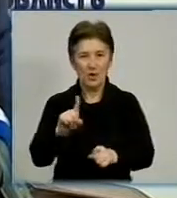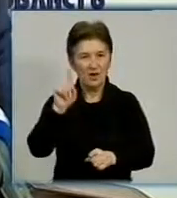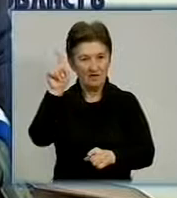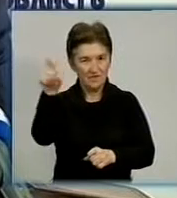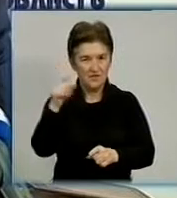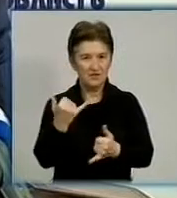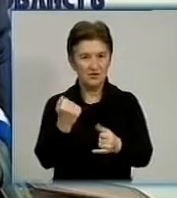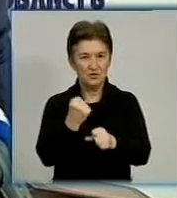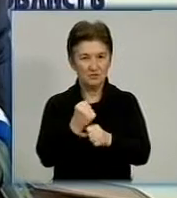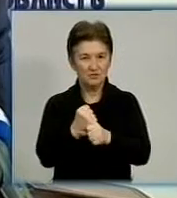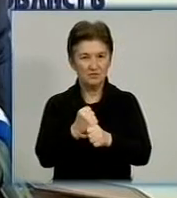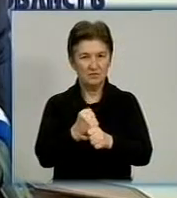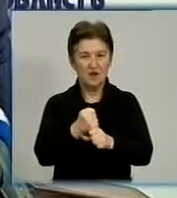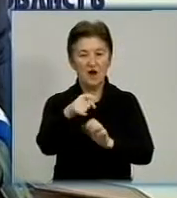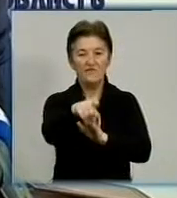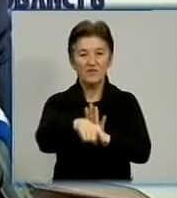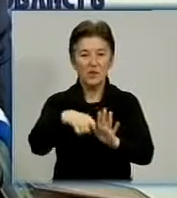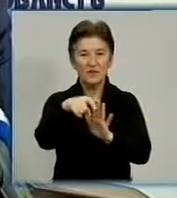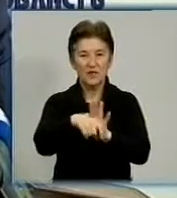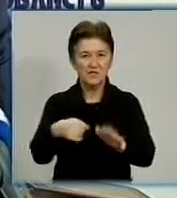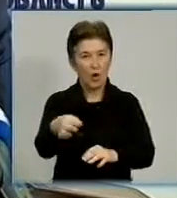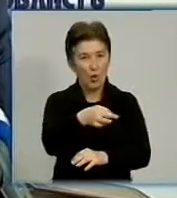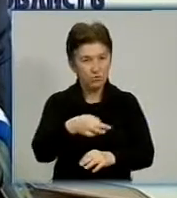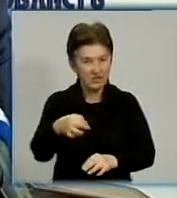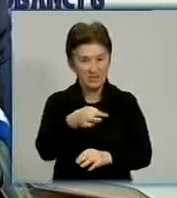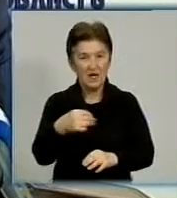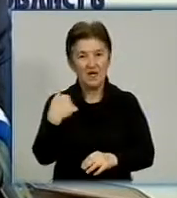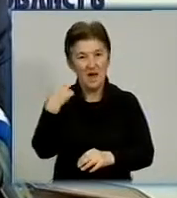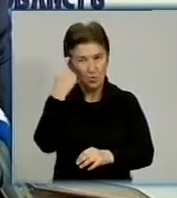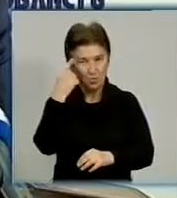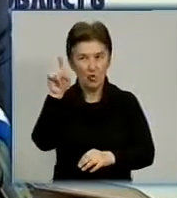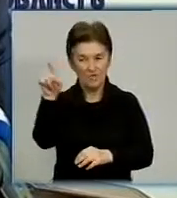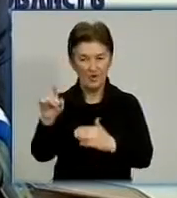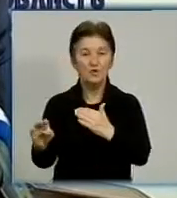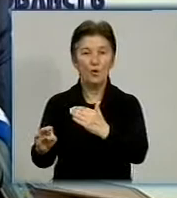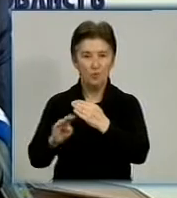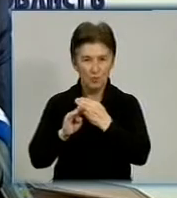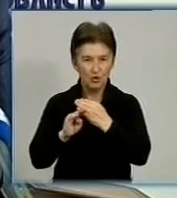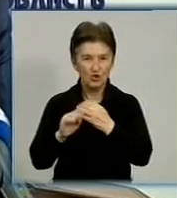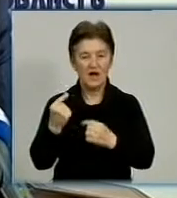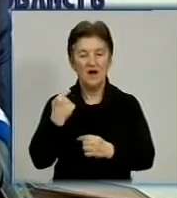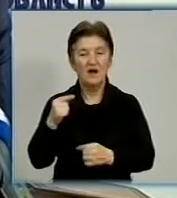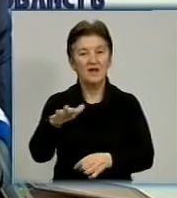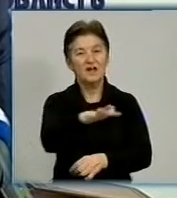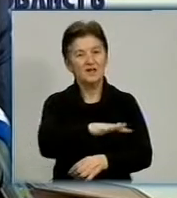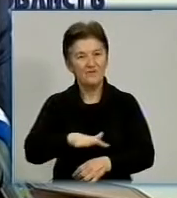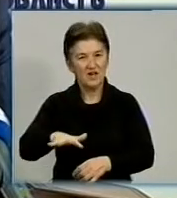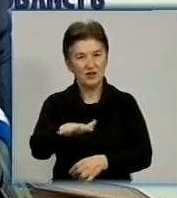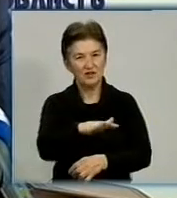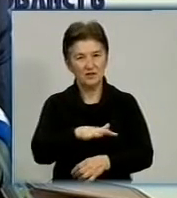вже в Донецьку працює, я думаю, що він допоможе Кировоградщині